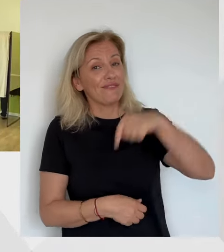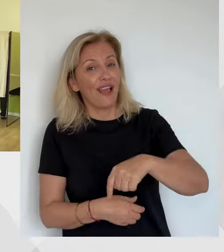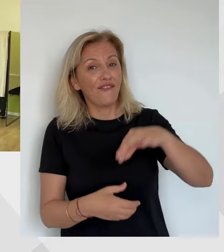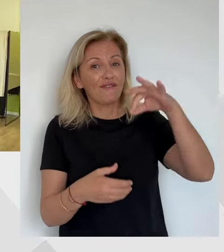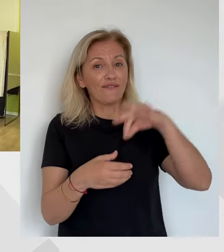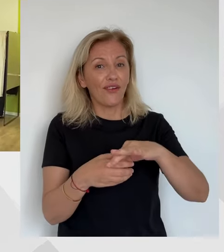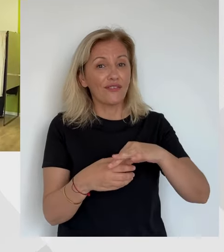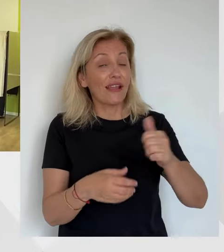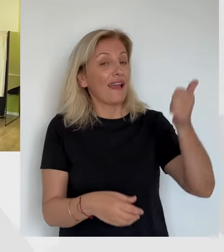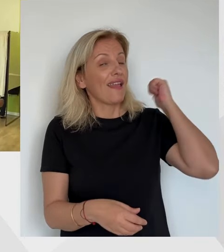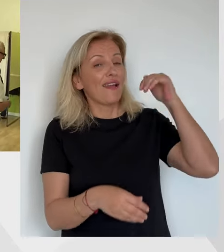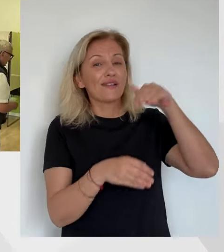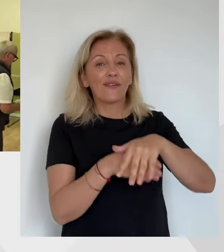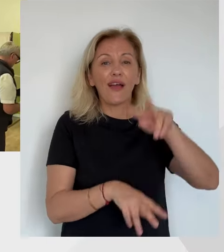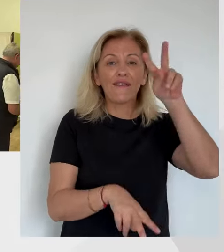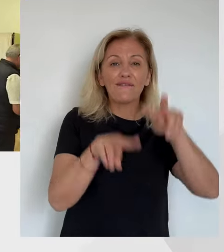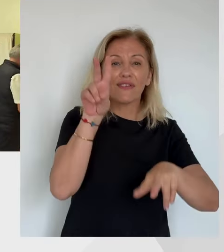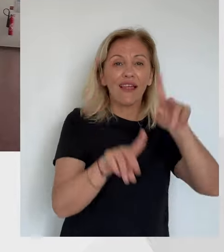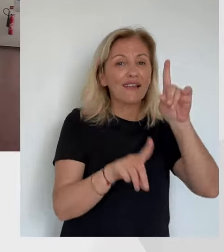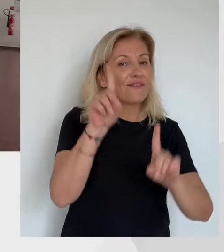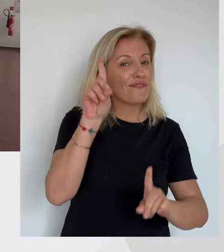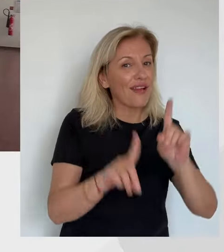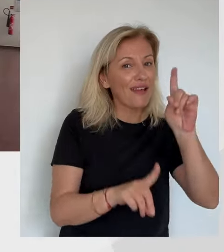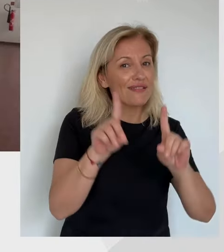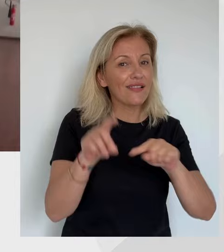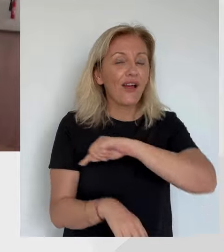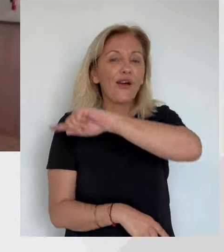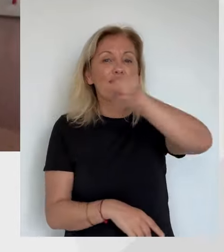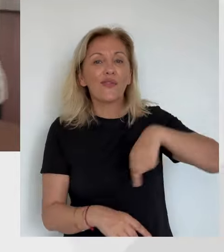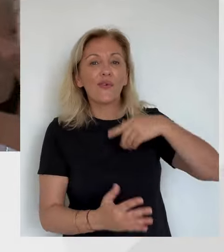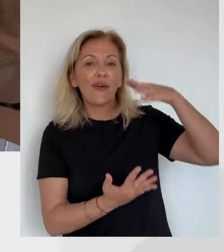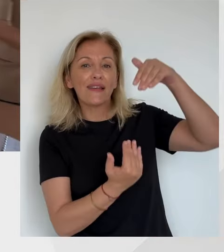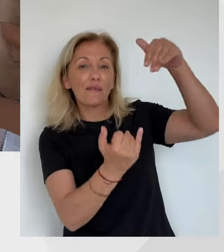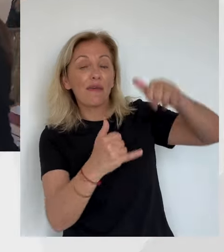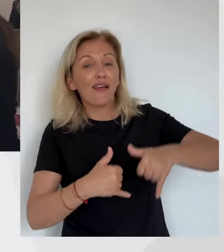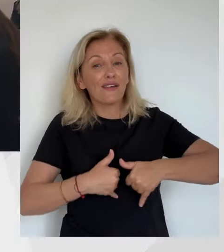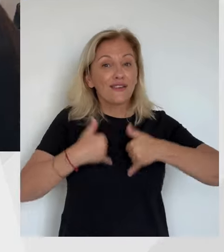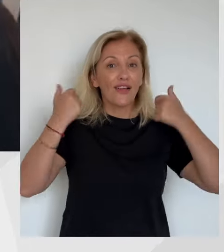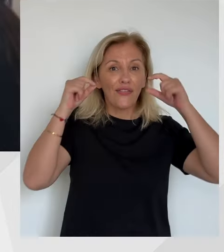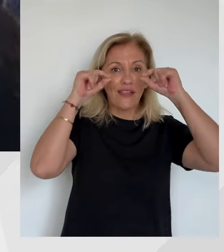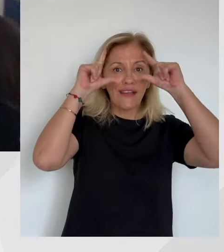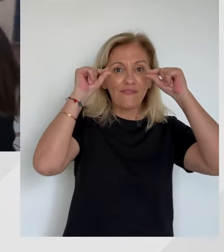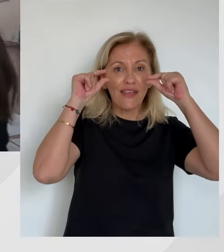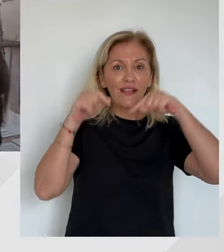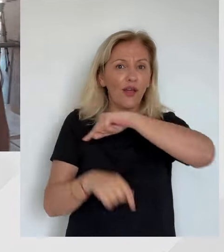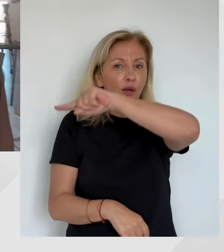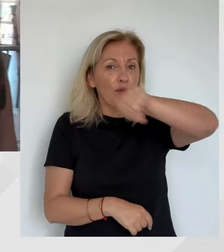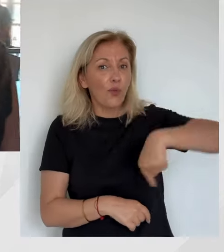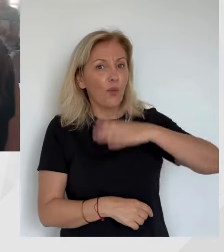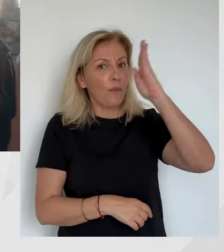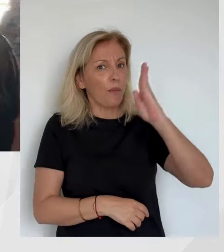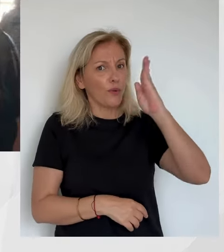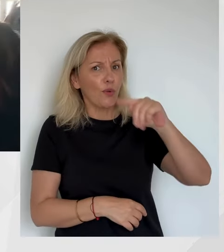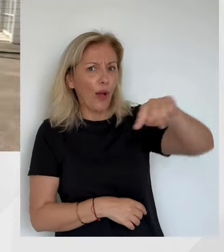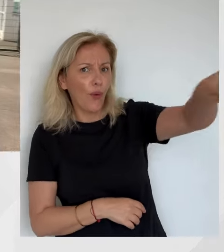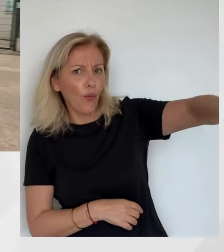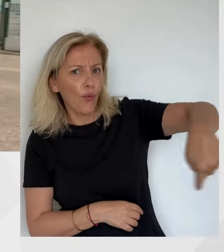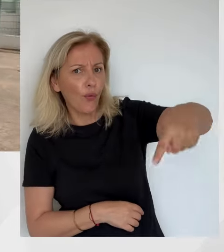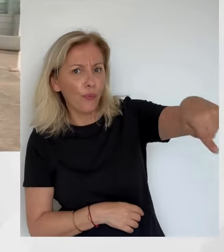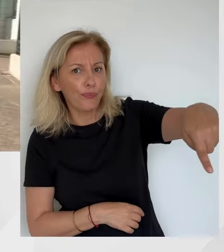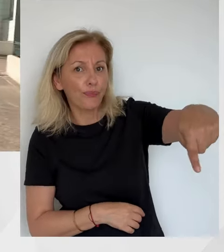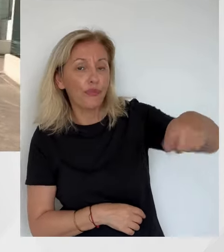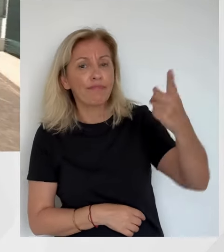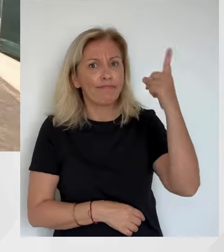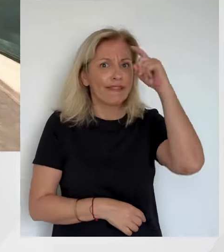c'est difficile à prévoir. De son côté, Valérie Botts a voté ce matin dans sa commune de Grosset-au-Proulx.